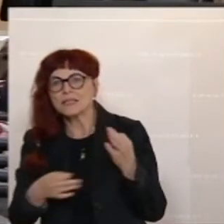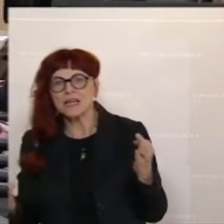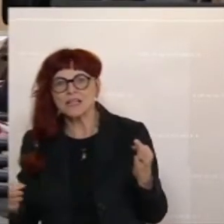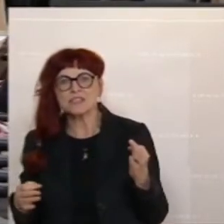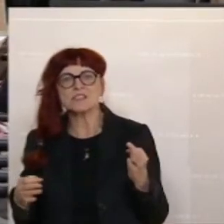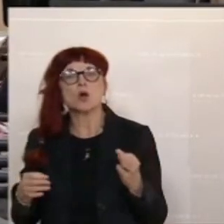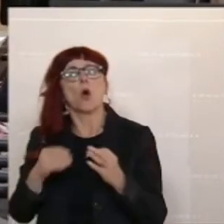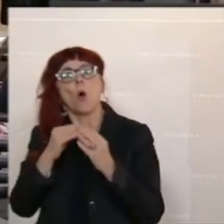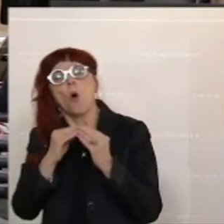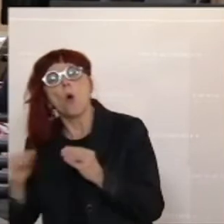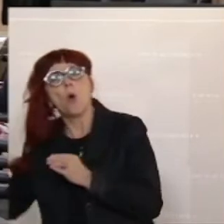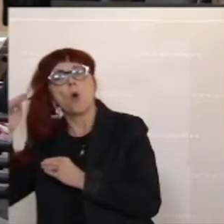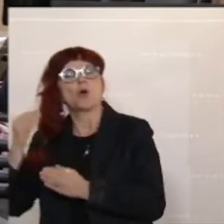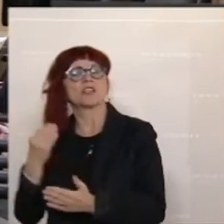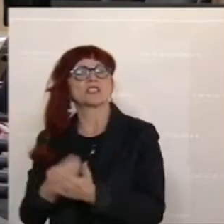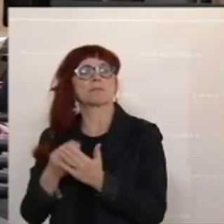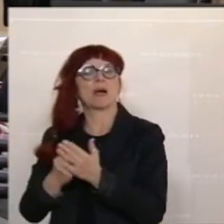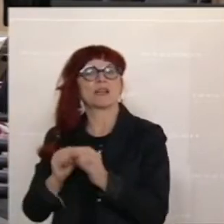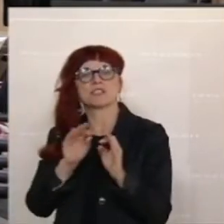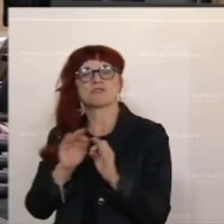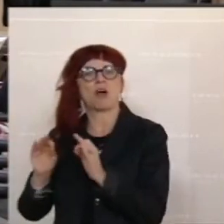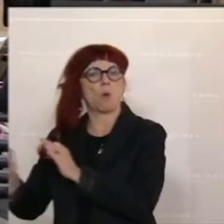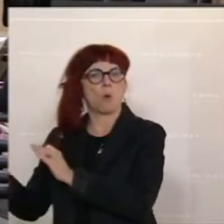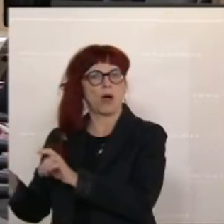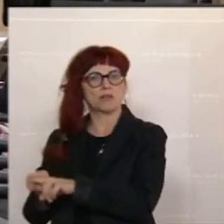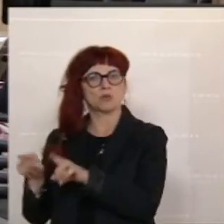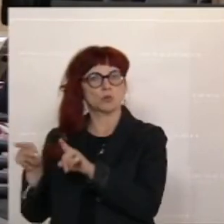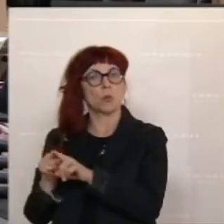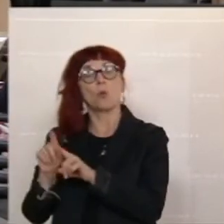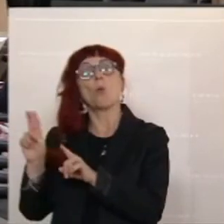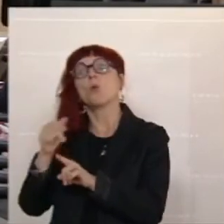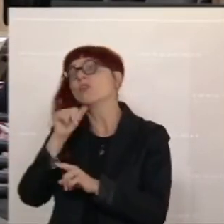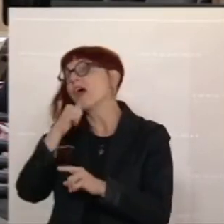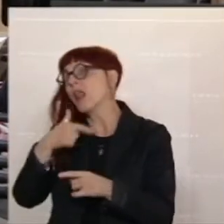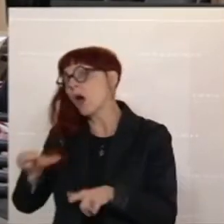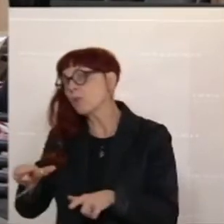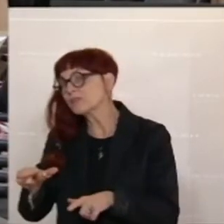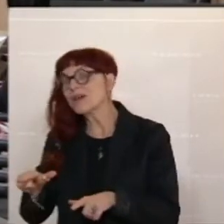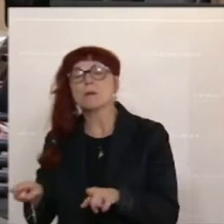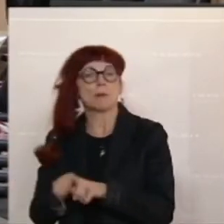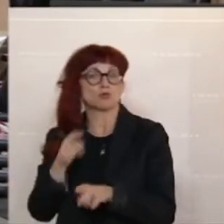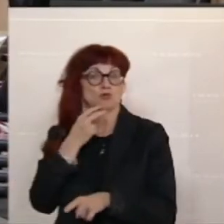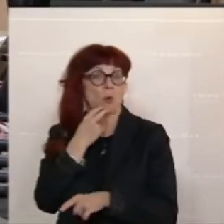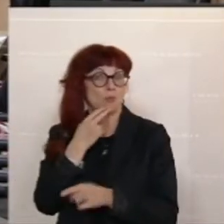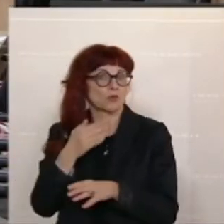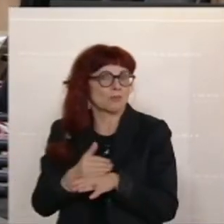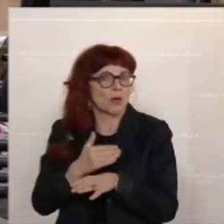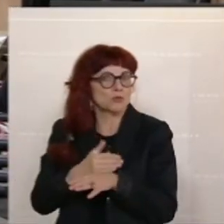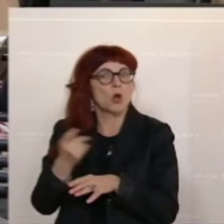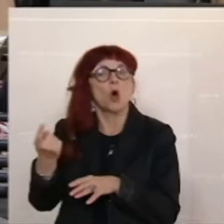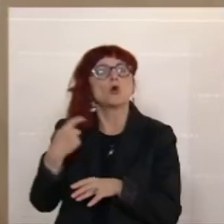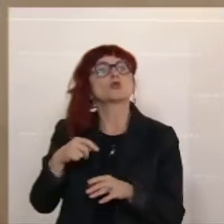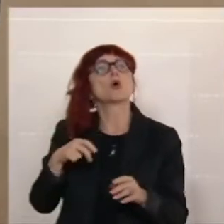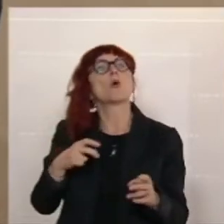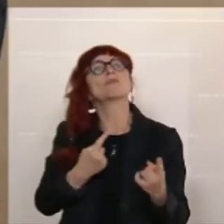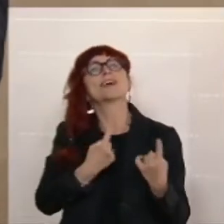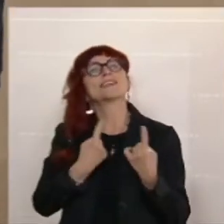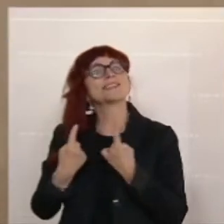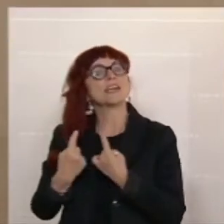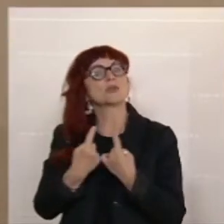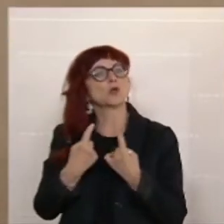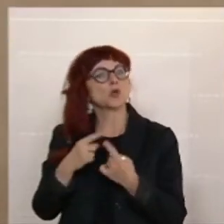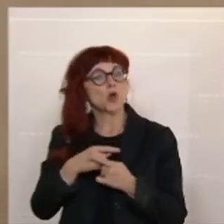Höchstpreisverordnung wie das Merit-Order-System beim Strom. Und sie bringen uns eine Situation, wo sie beobachten,